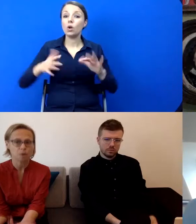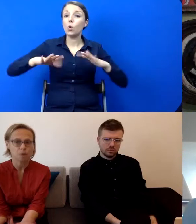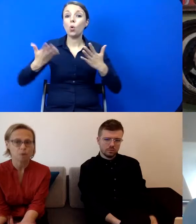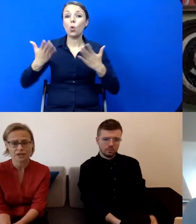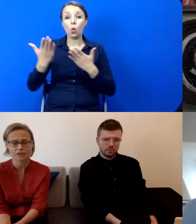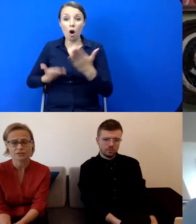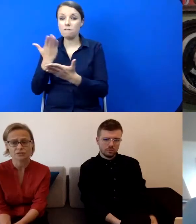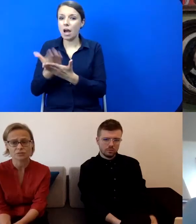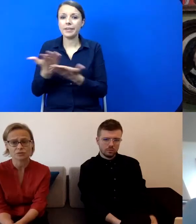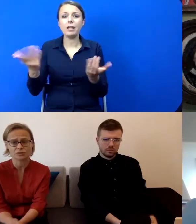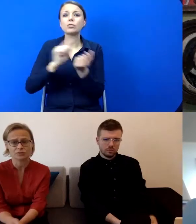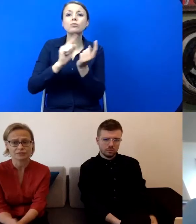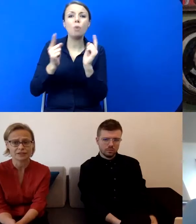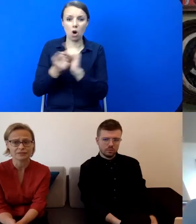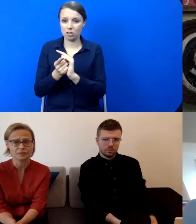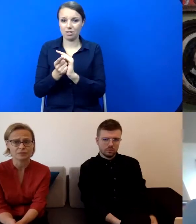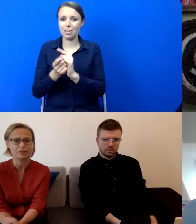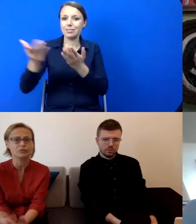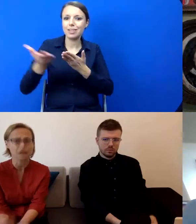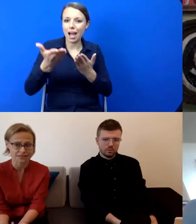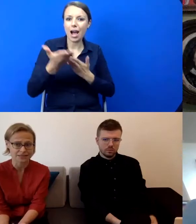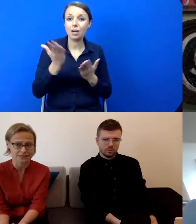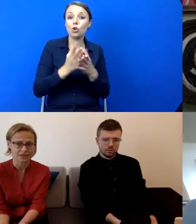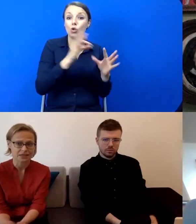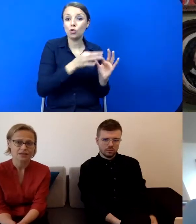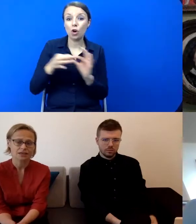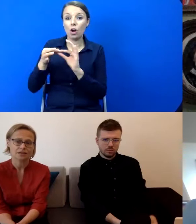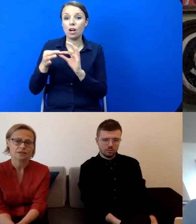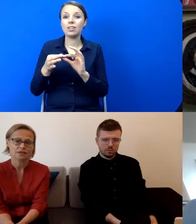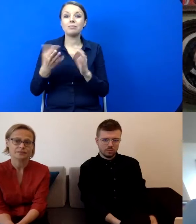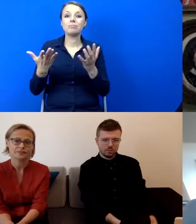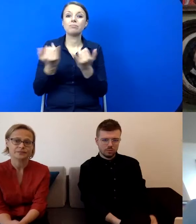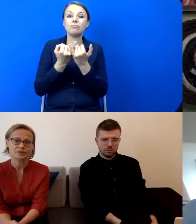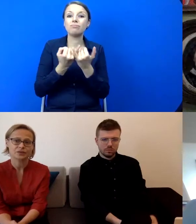związana z tym, co dzieje się i co jest przygotowywane w programie edukacji.